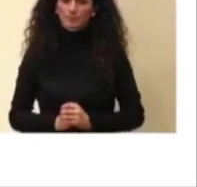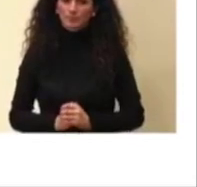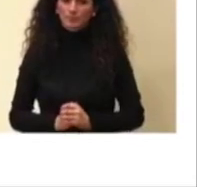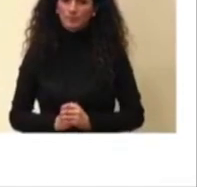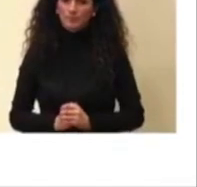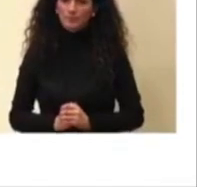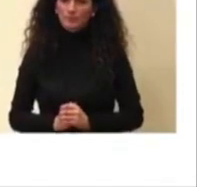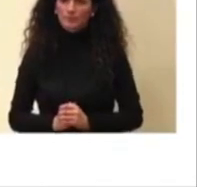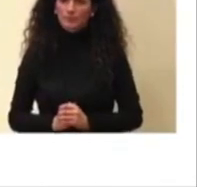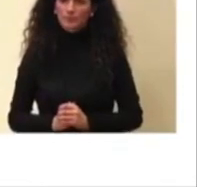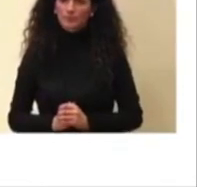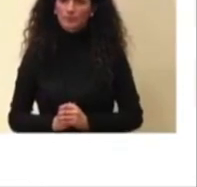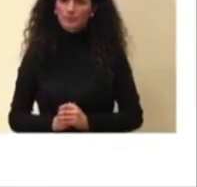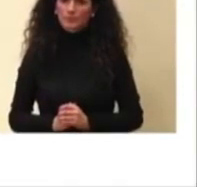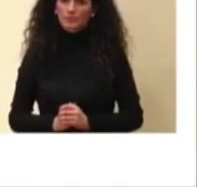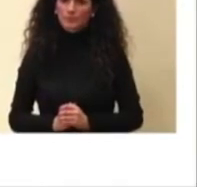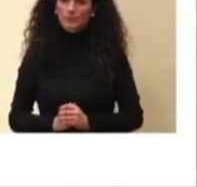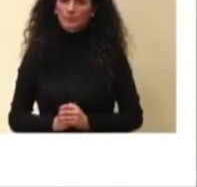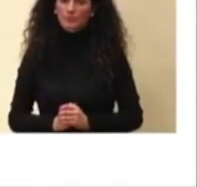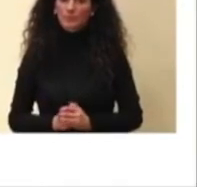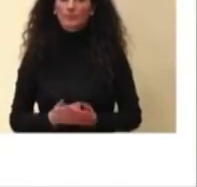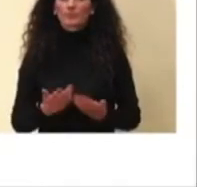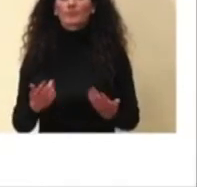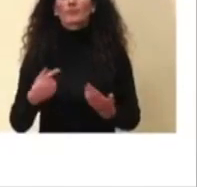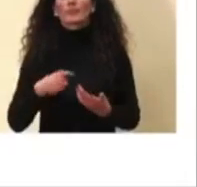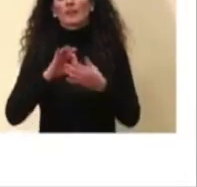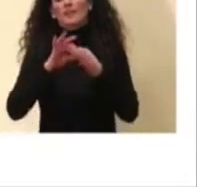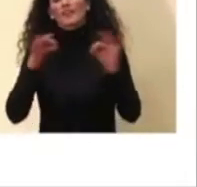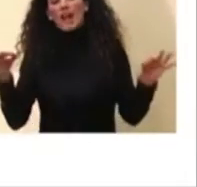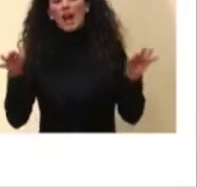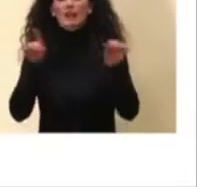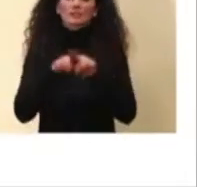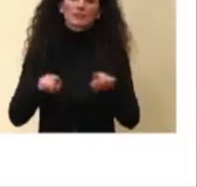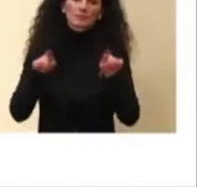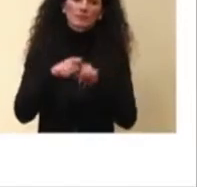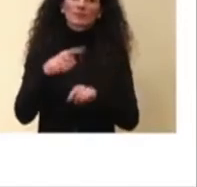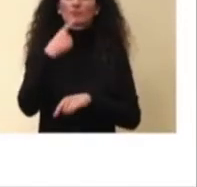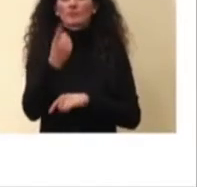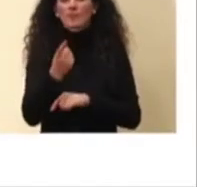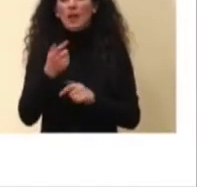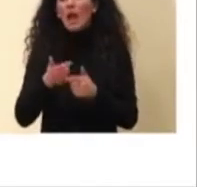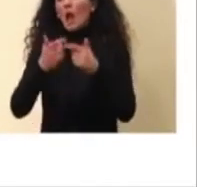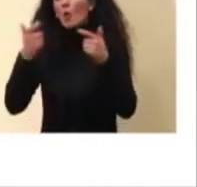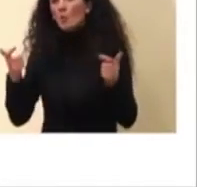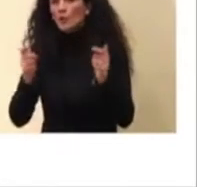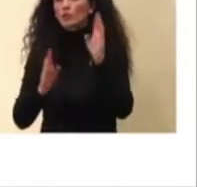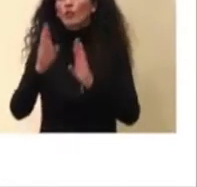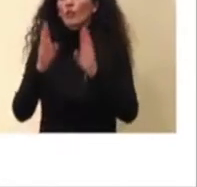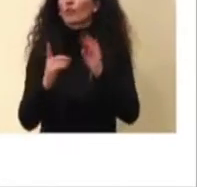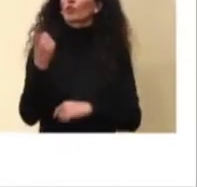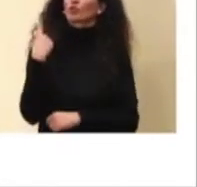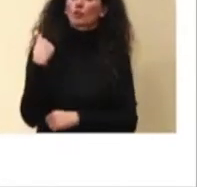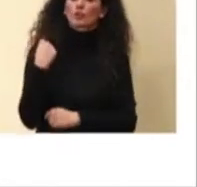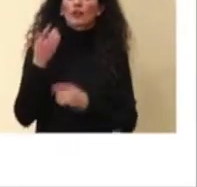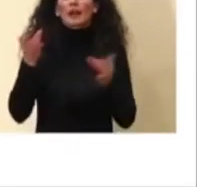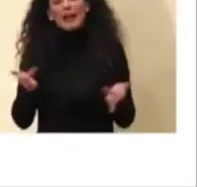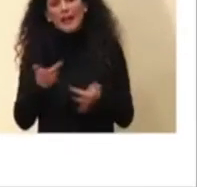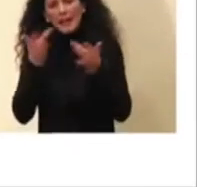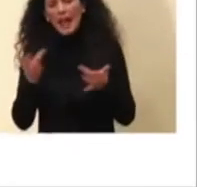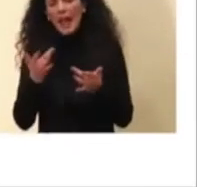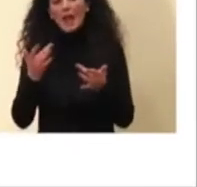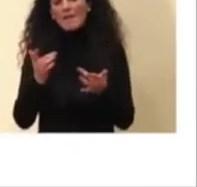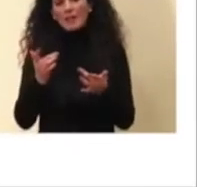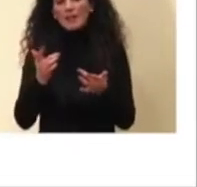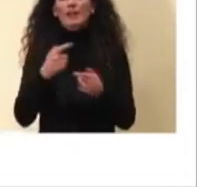Non dico la solita frase, in un certo momento rispetto a ieri, perché come sapete c'è un'ondulazione che è naturale, naturalmente